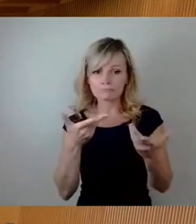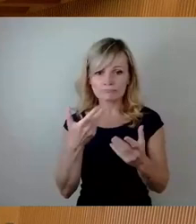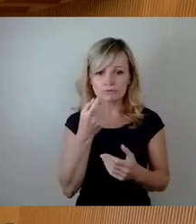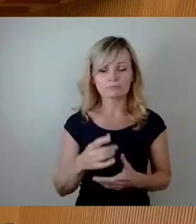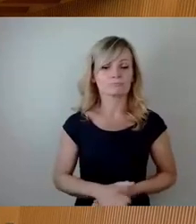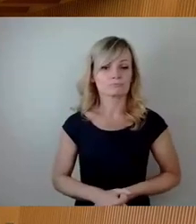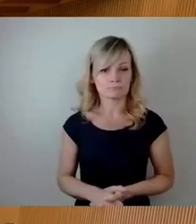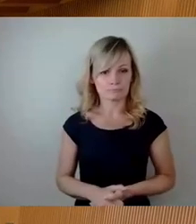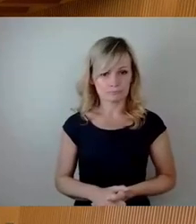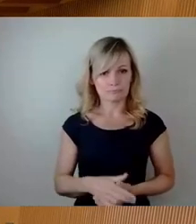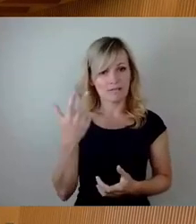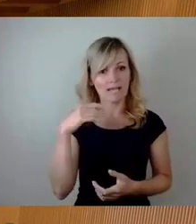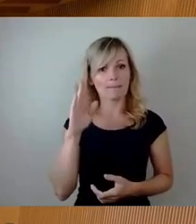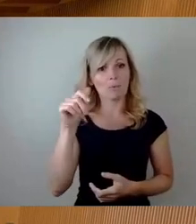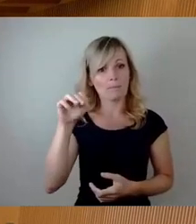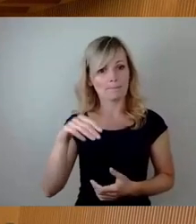Herr Böhm, bitteschön.